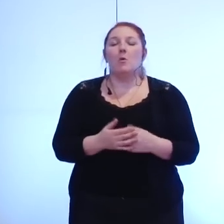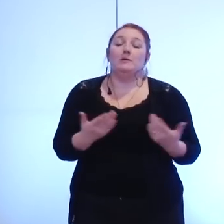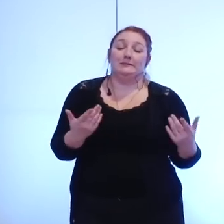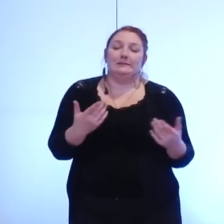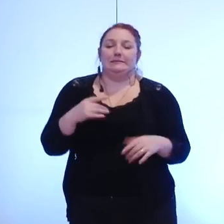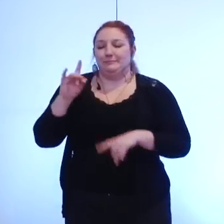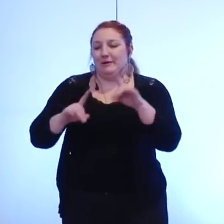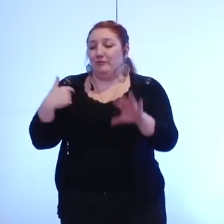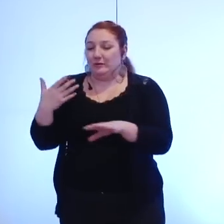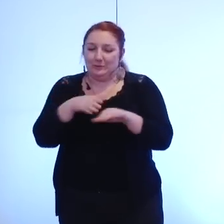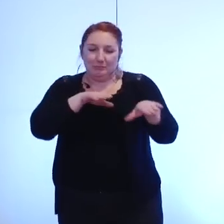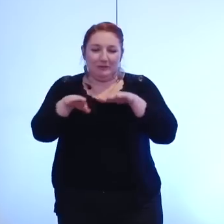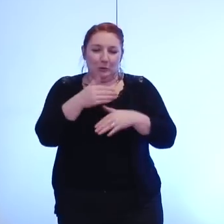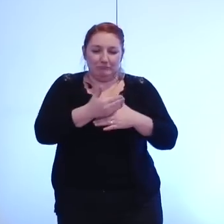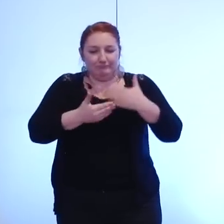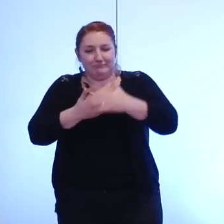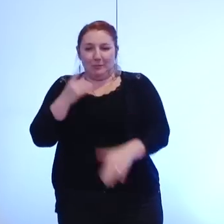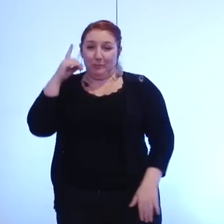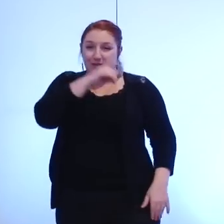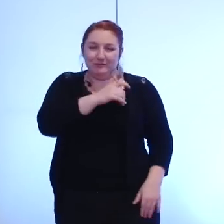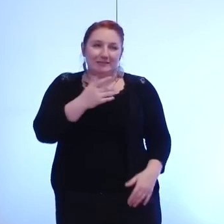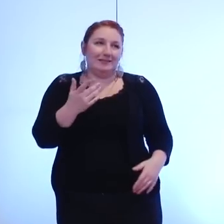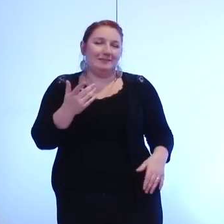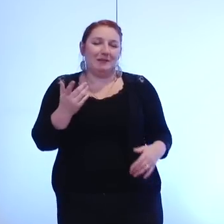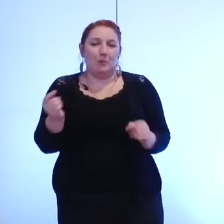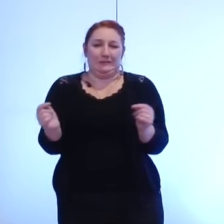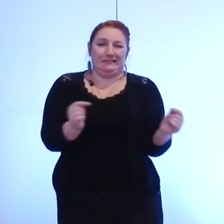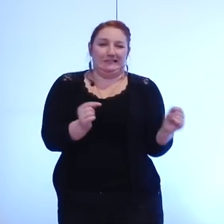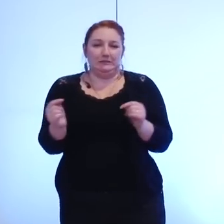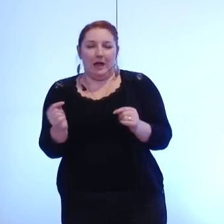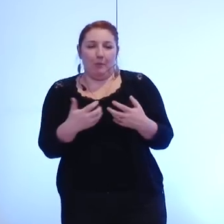je dirais pas la douleur mais un peu de tension et quelques couacs